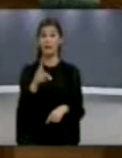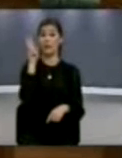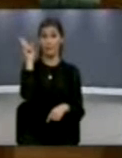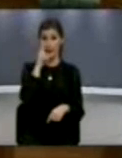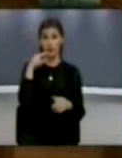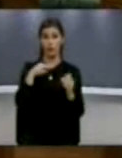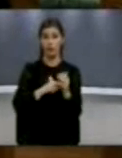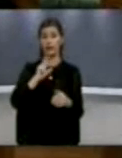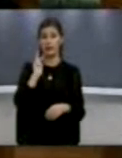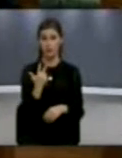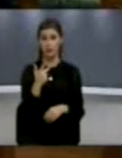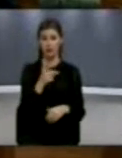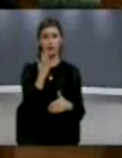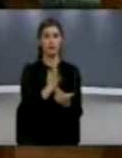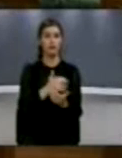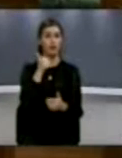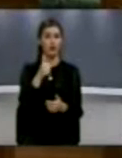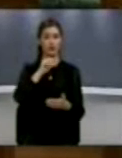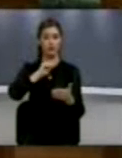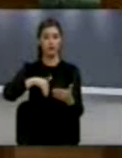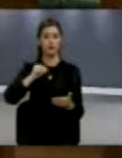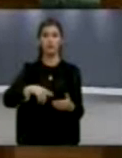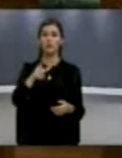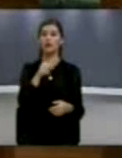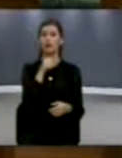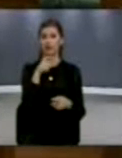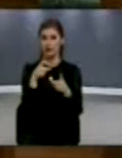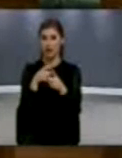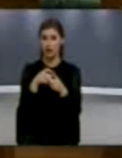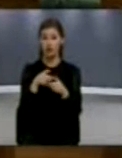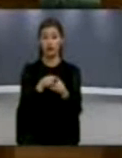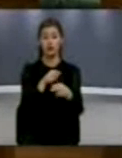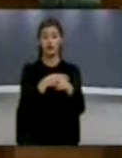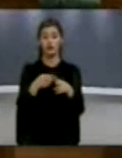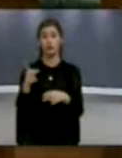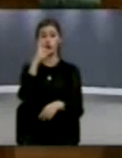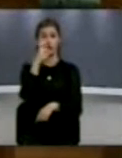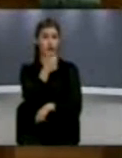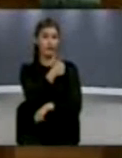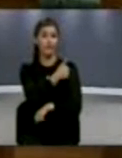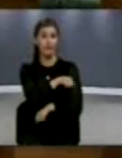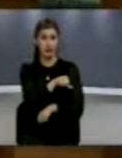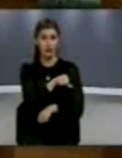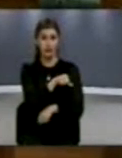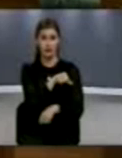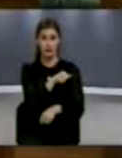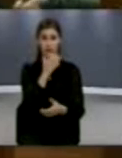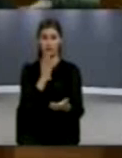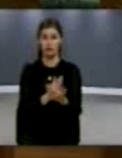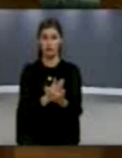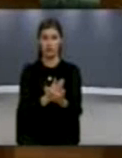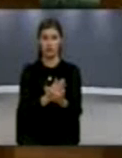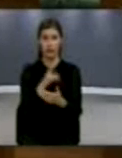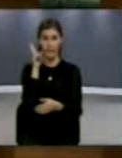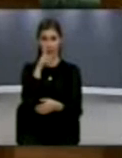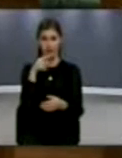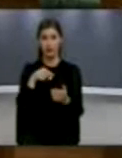kur thosjenë në shkrun marveshjen me dashiqen, bëhen 100 vjet, pra një sheku, është prill i vitit